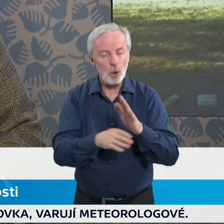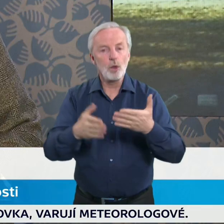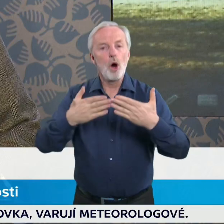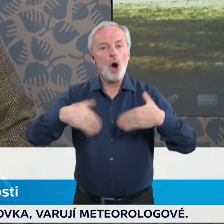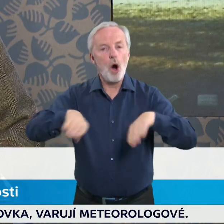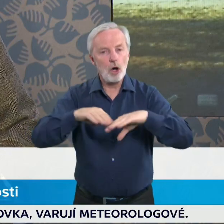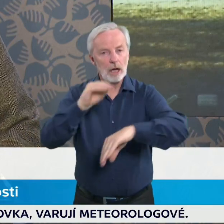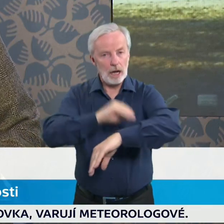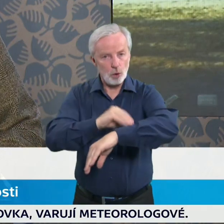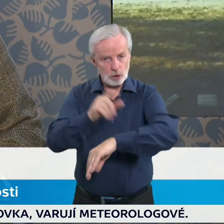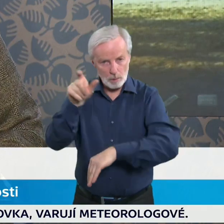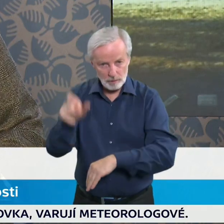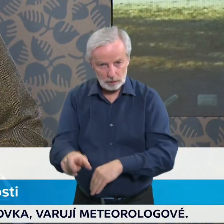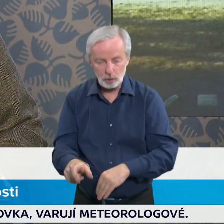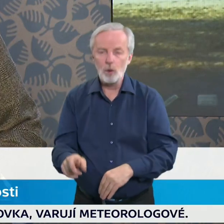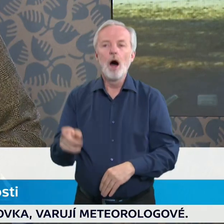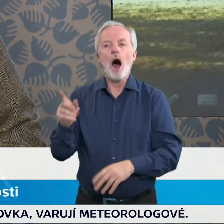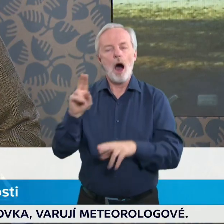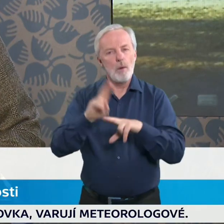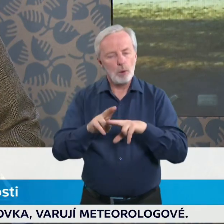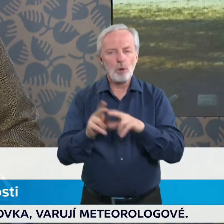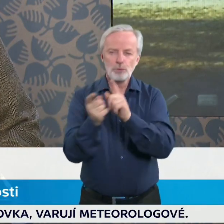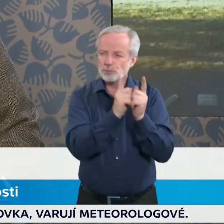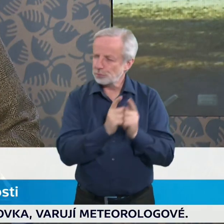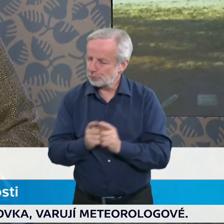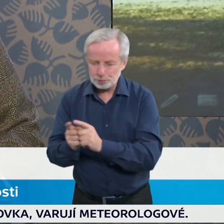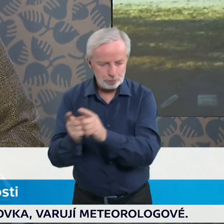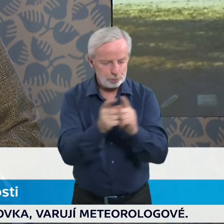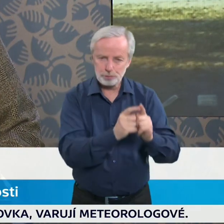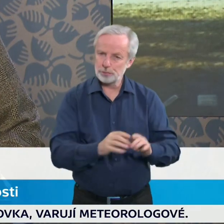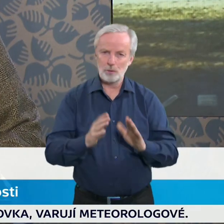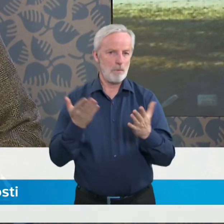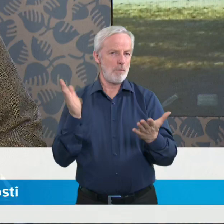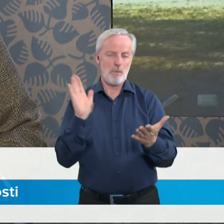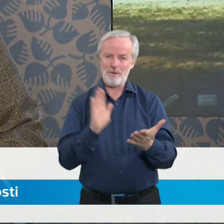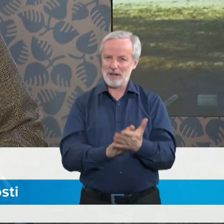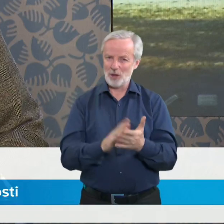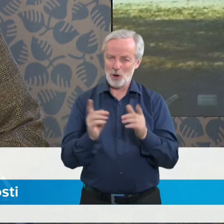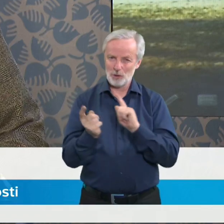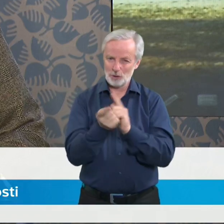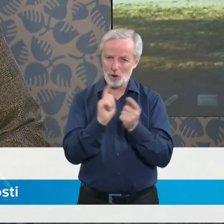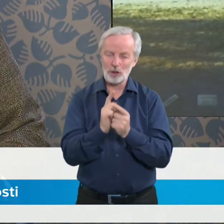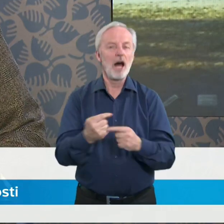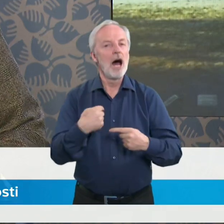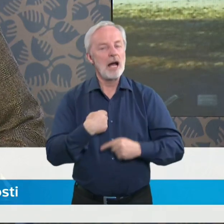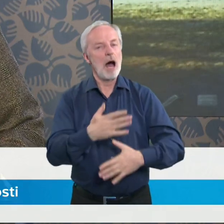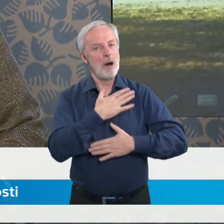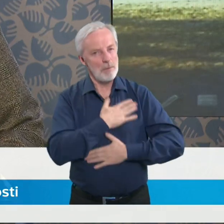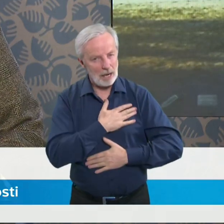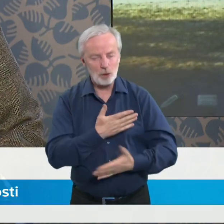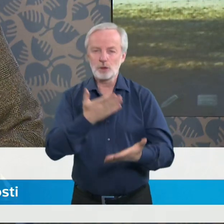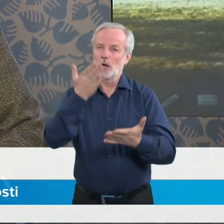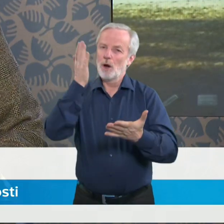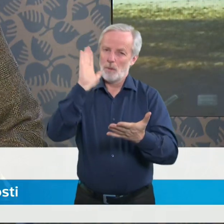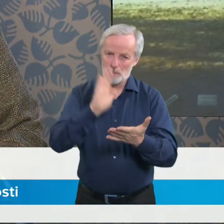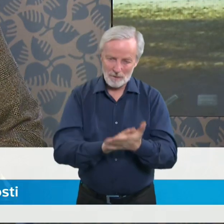tak, že už v podstatě neměl rozpor. Takže jsem ráda, že se podařilo tento zákon předložit. Budu